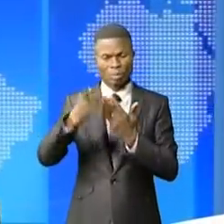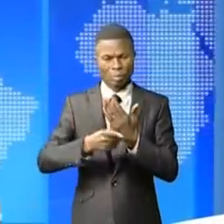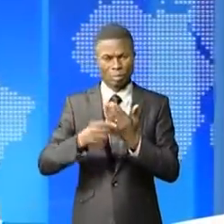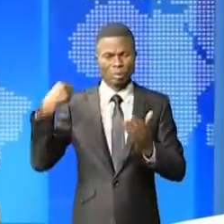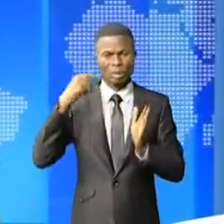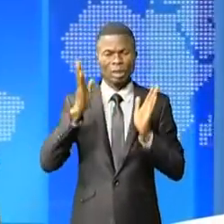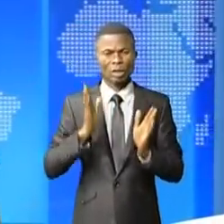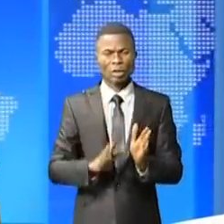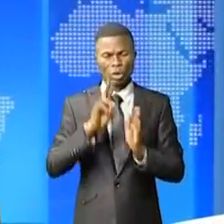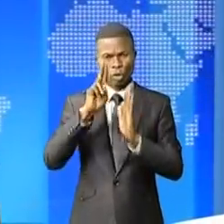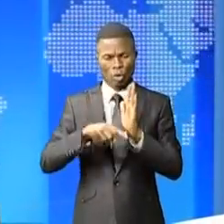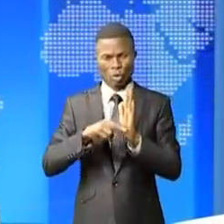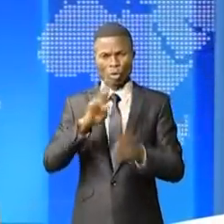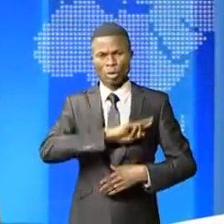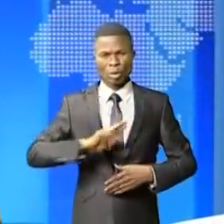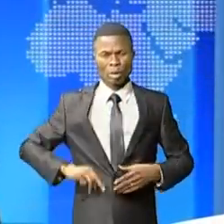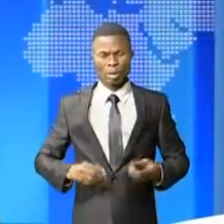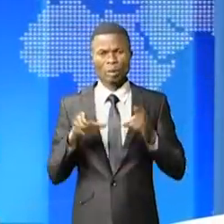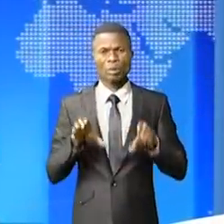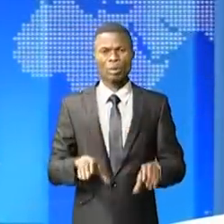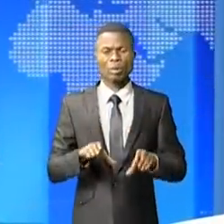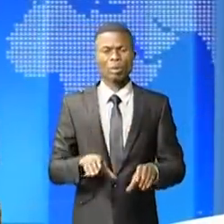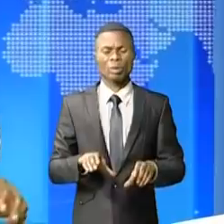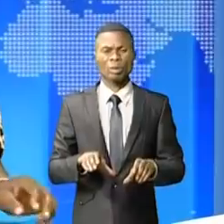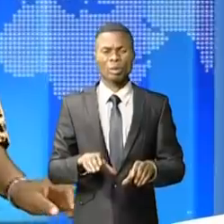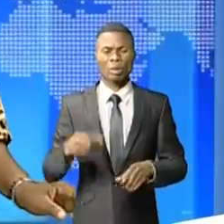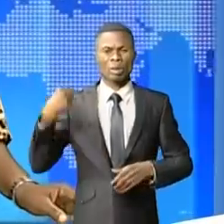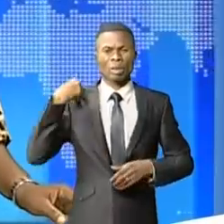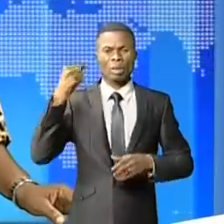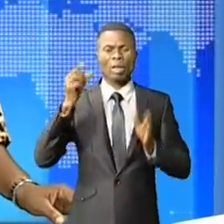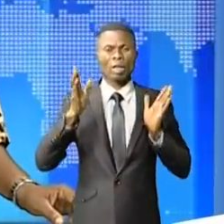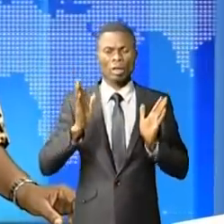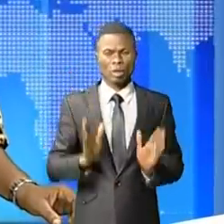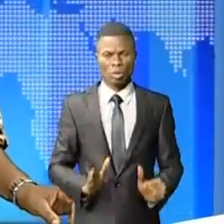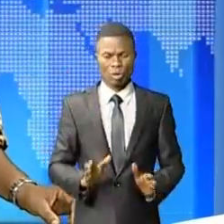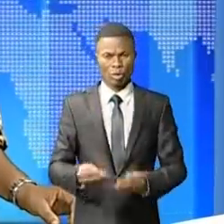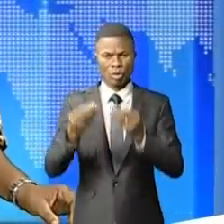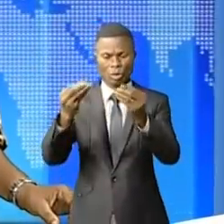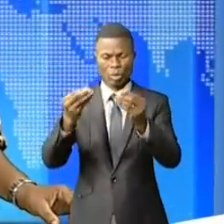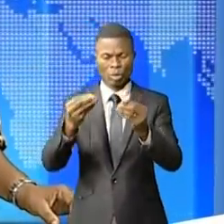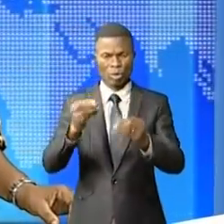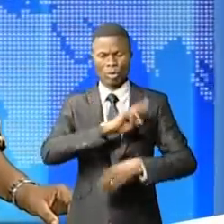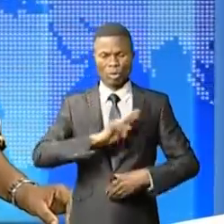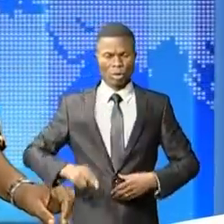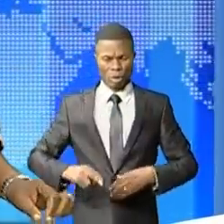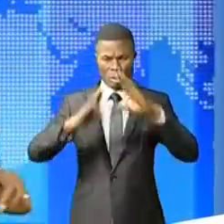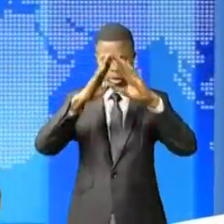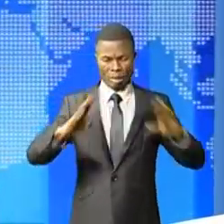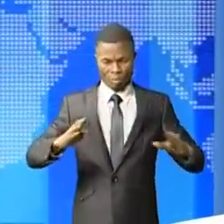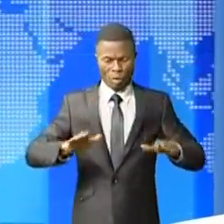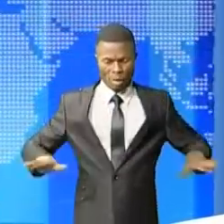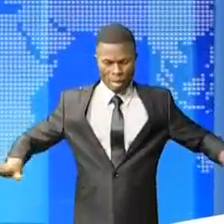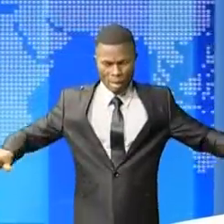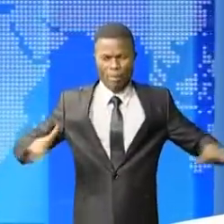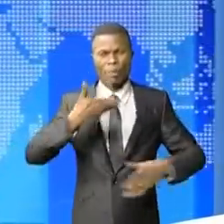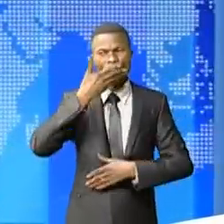gouvernement de la République démocratique du Congo, le gouvernement a doté la RDC des infrastructures aéroportuaires